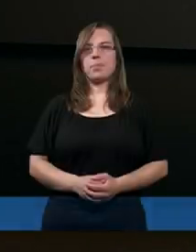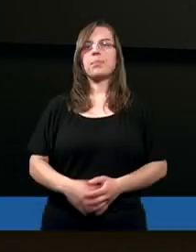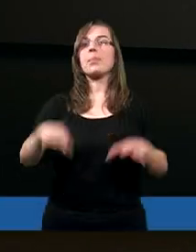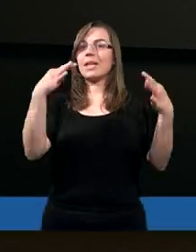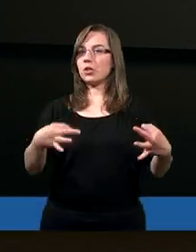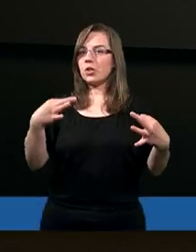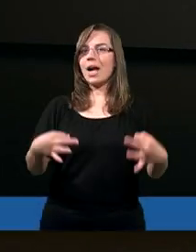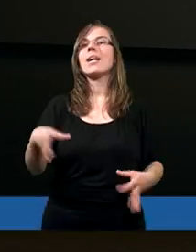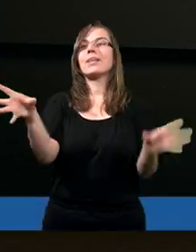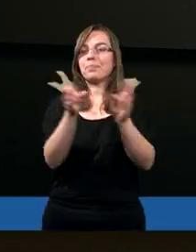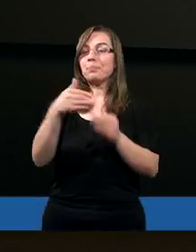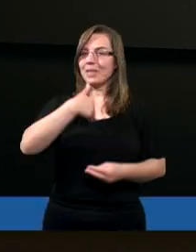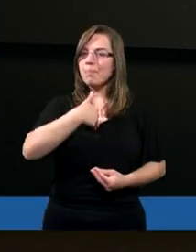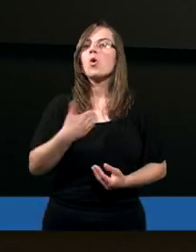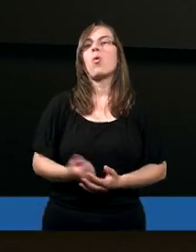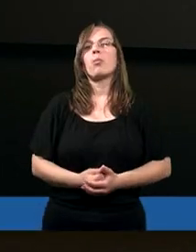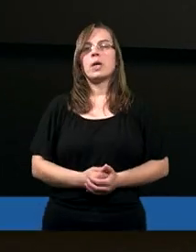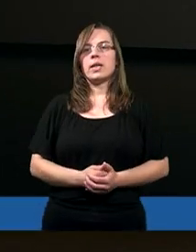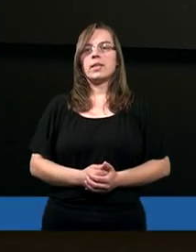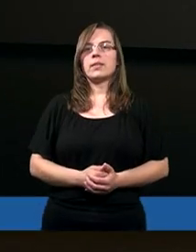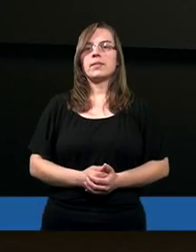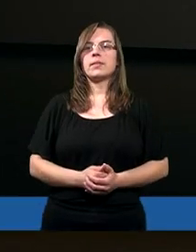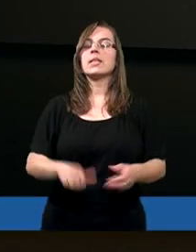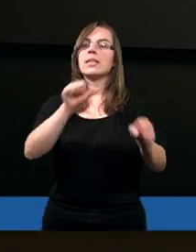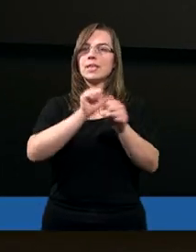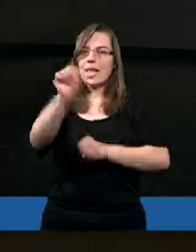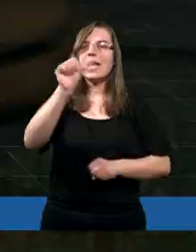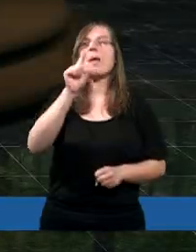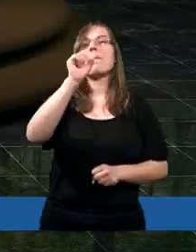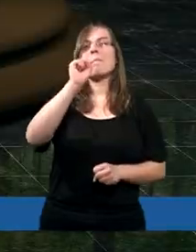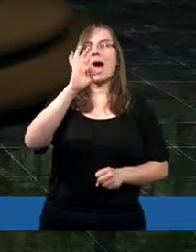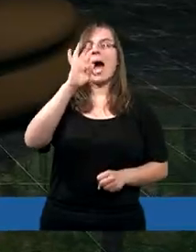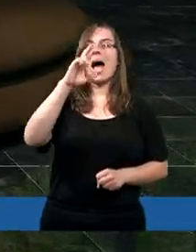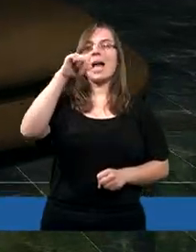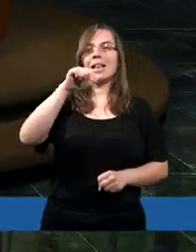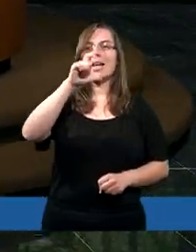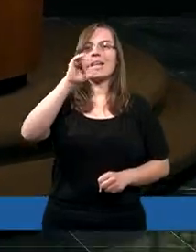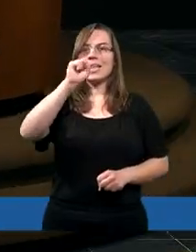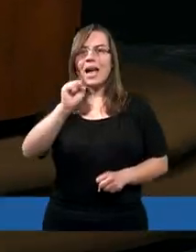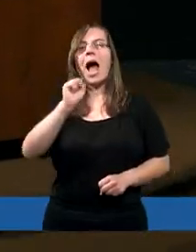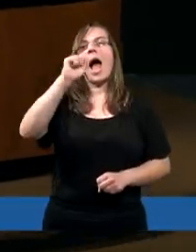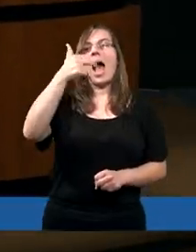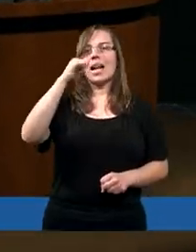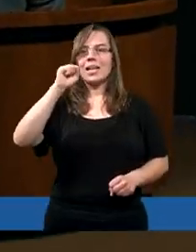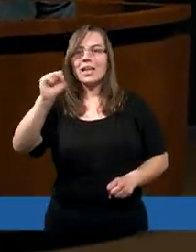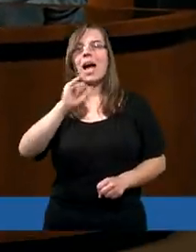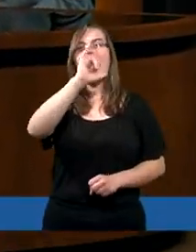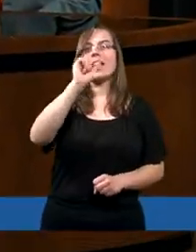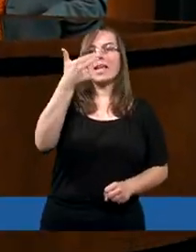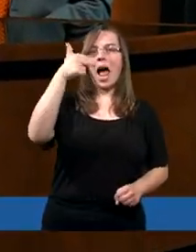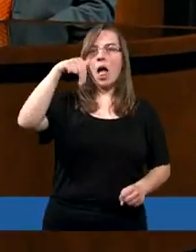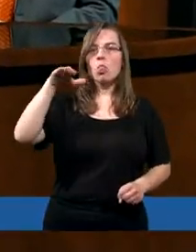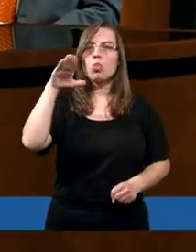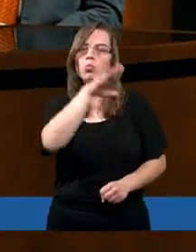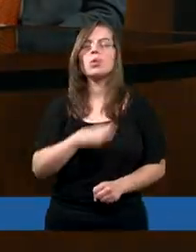Dzisiaj ze mną w studiu jest Patrycja, Ania i